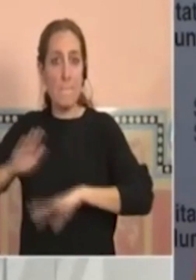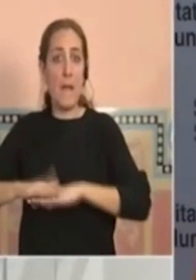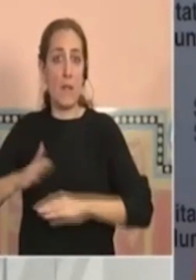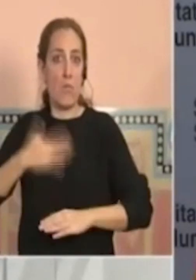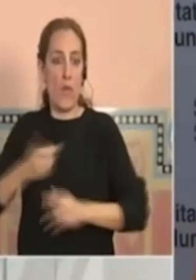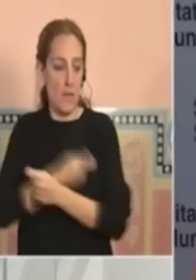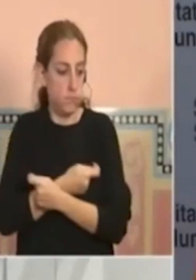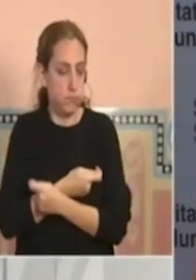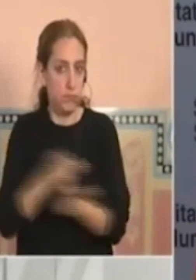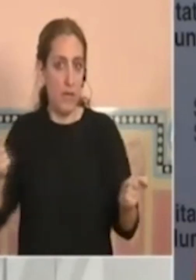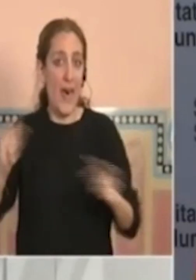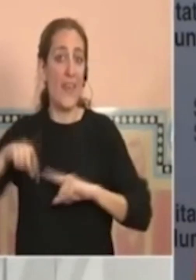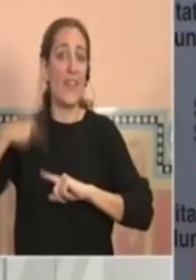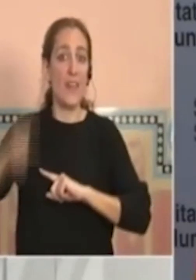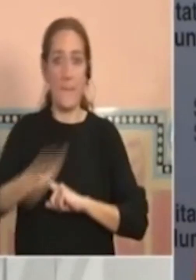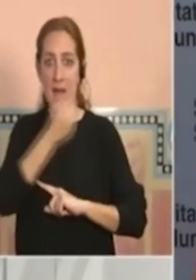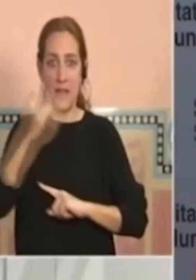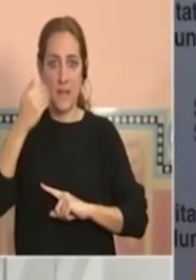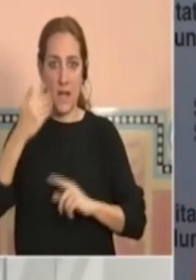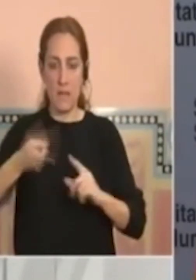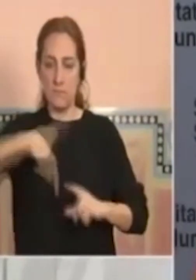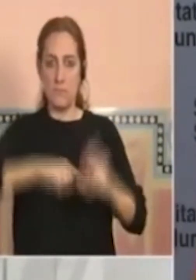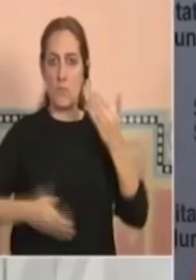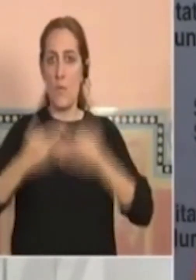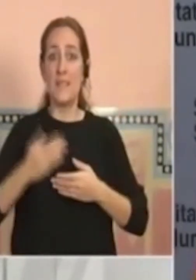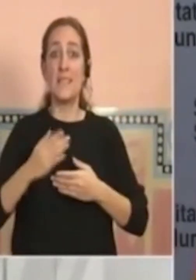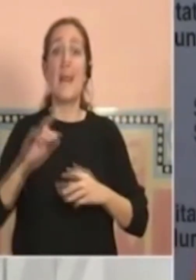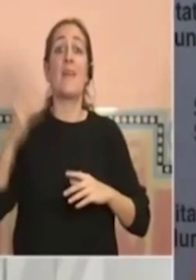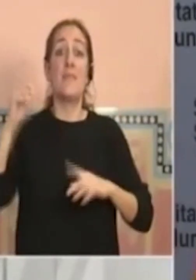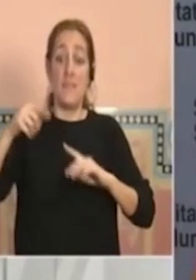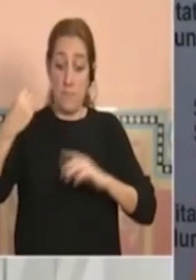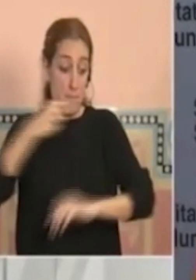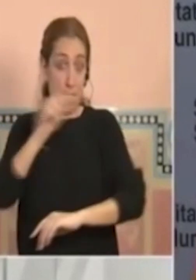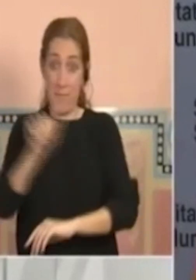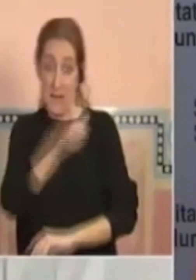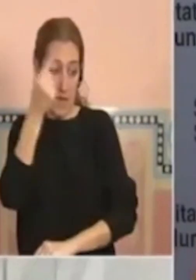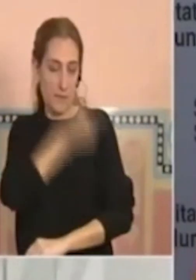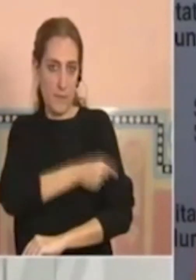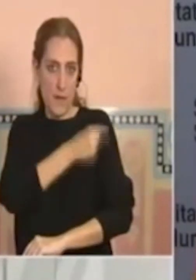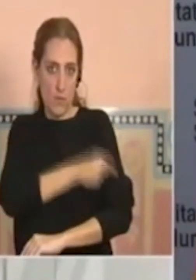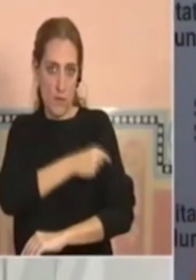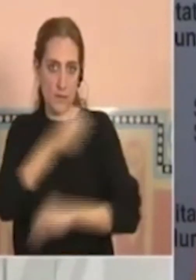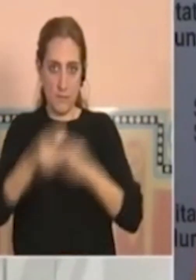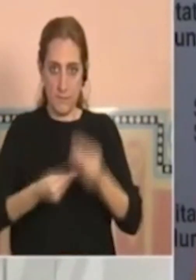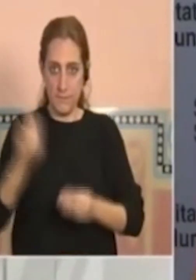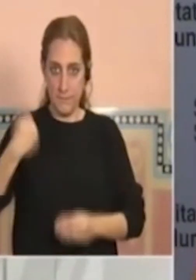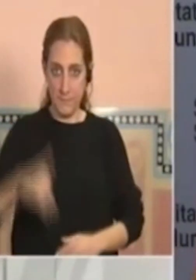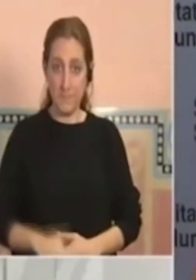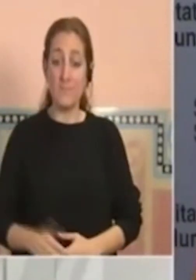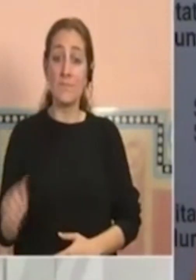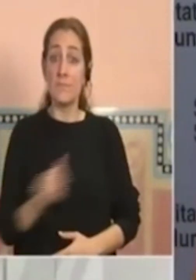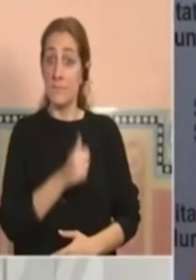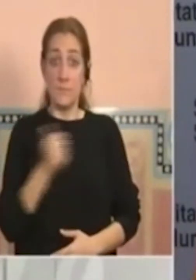Demà a la tarda ja començar a posar les primeres vacunes d'AstraZeneca. Començarem pels col·lectius